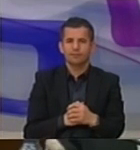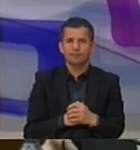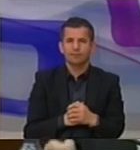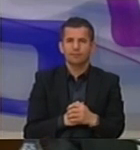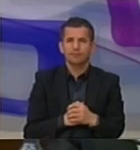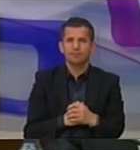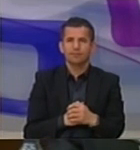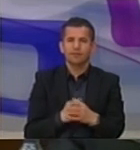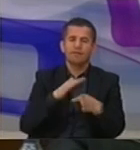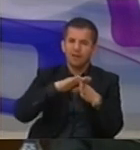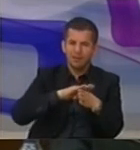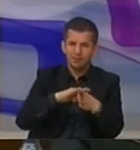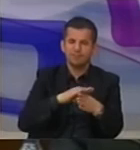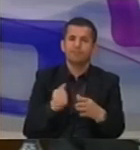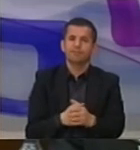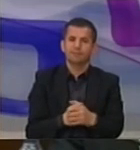Falni.